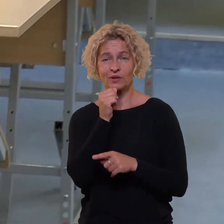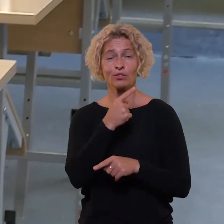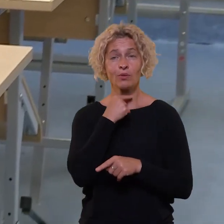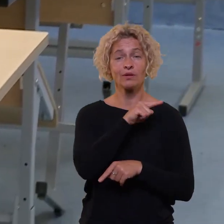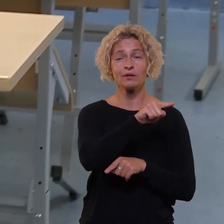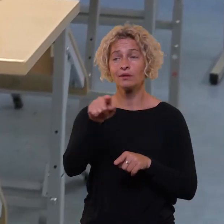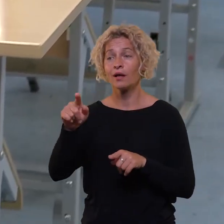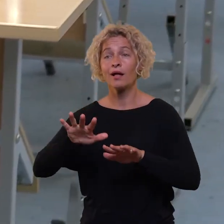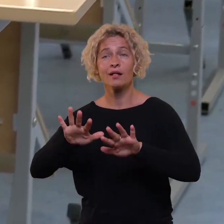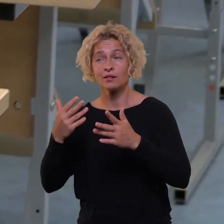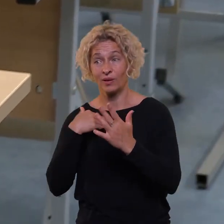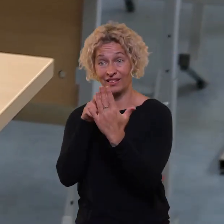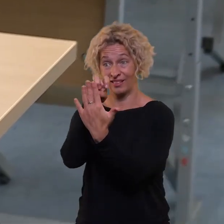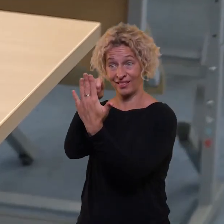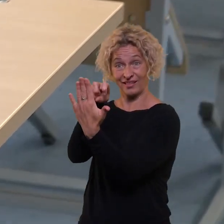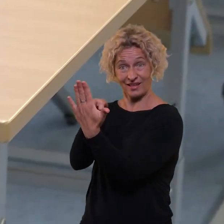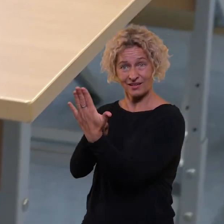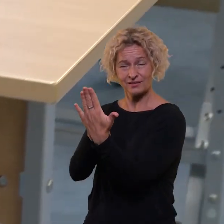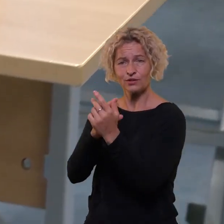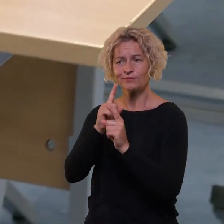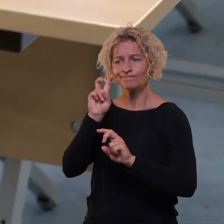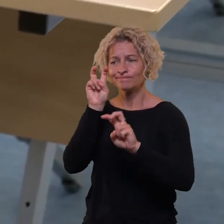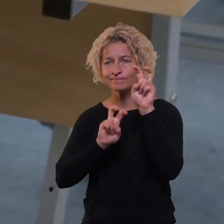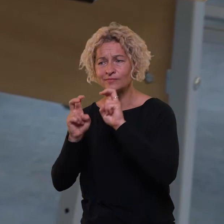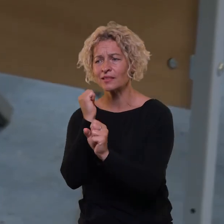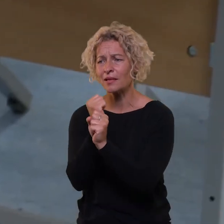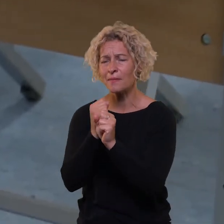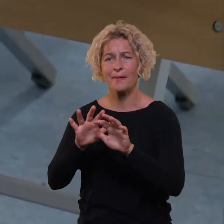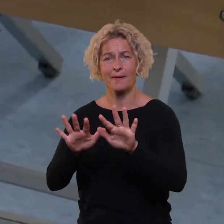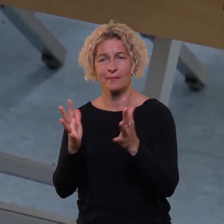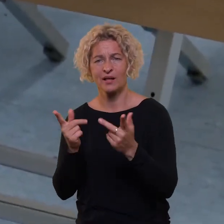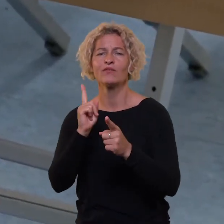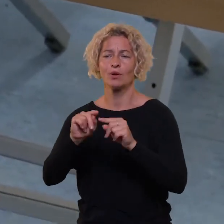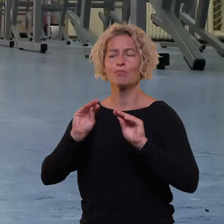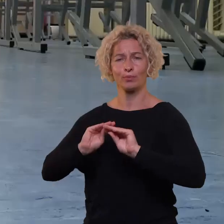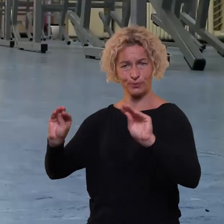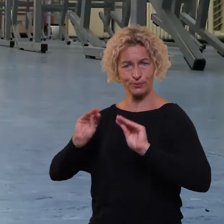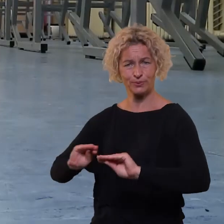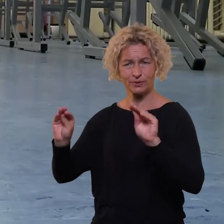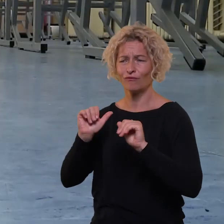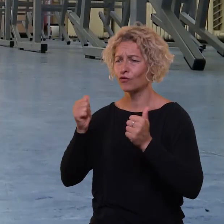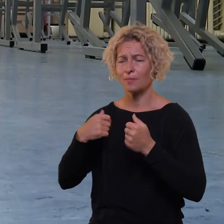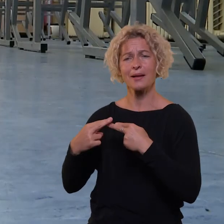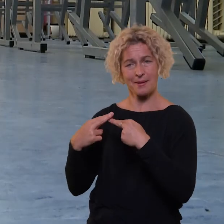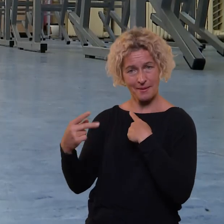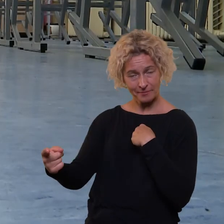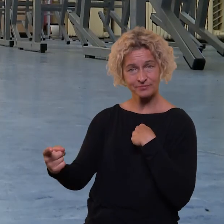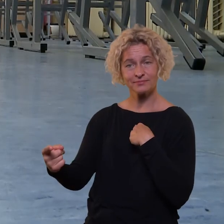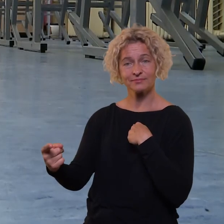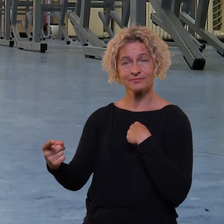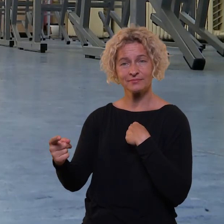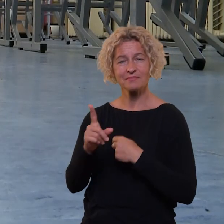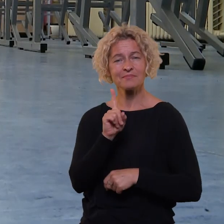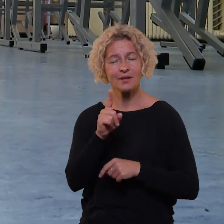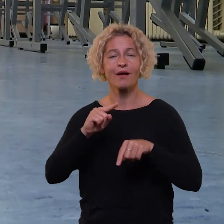nurodo asmenis besiregistruojantį su žimtumo tarnyboje, tai mokytojai vis tik pagrindinį pageidavimą skiria pedagoginiam darbui.